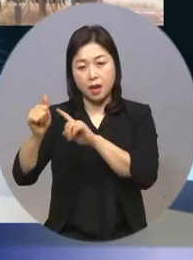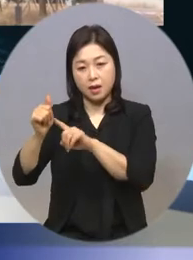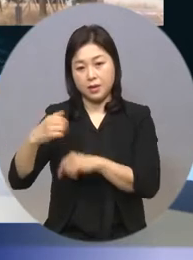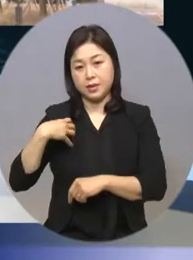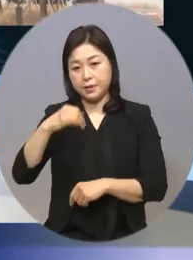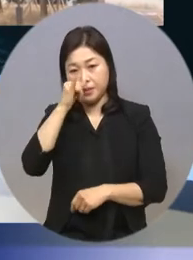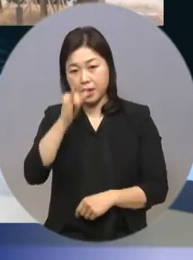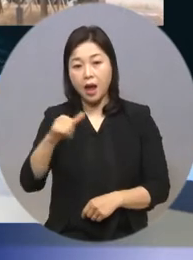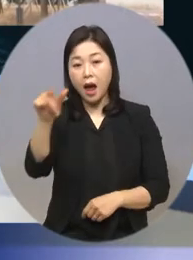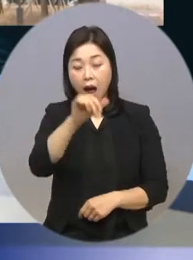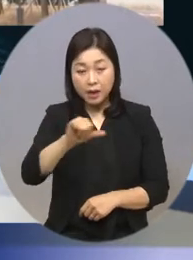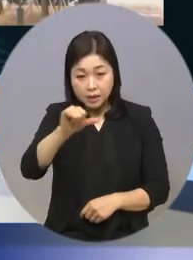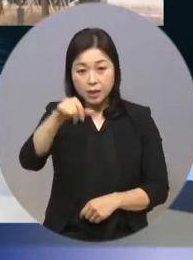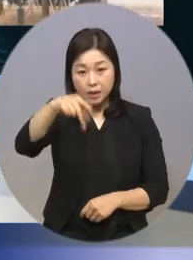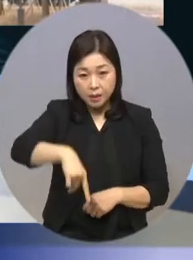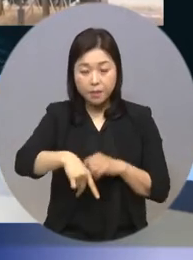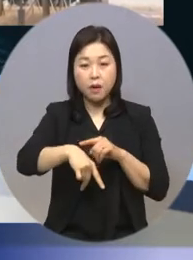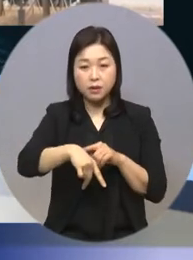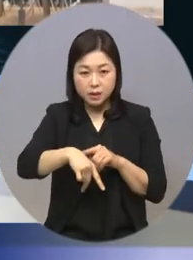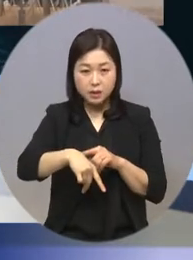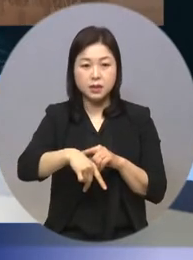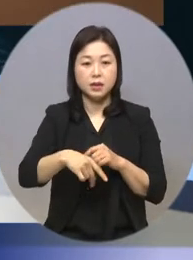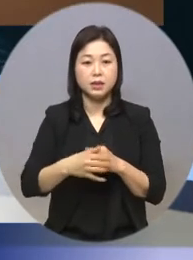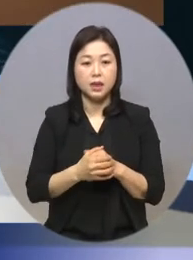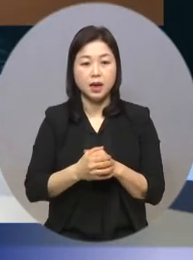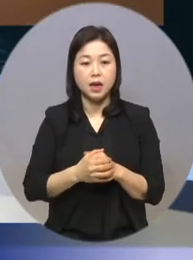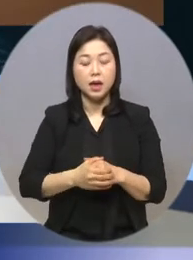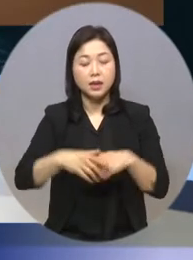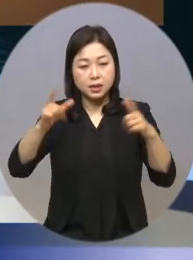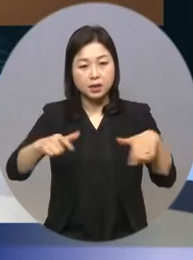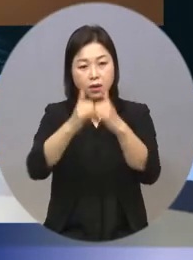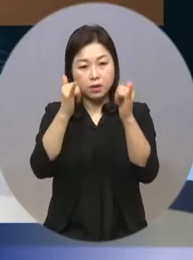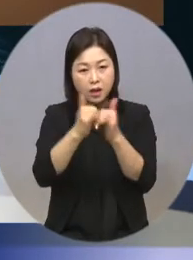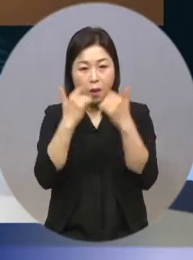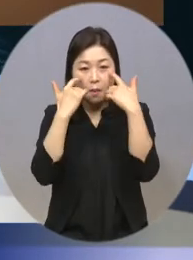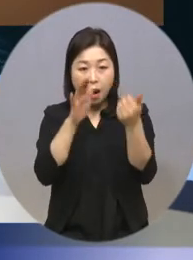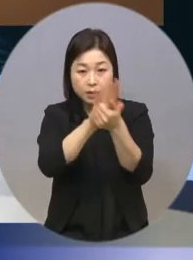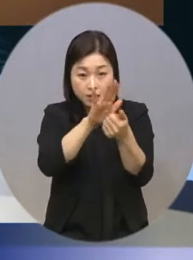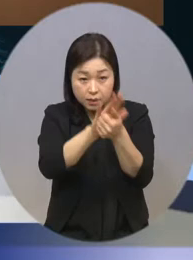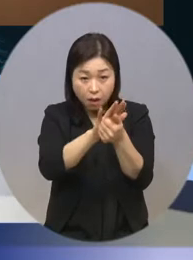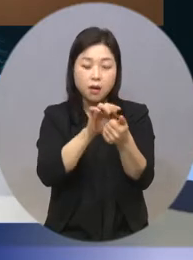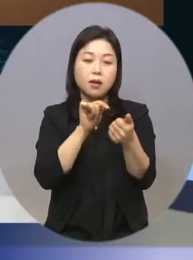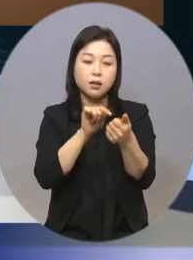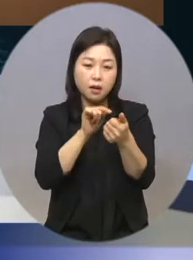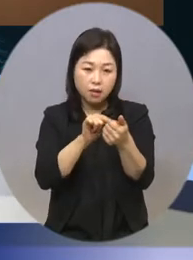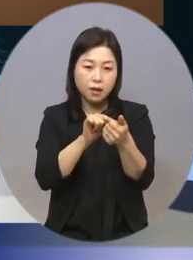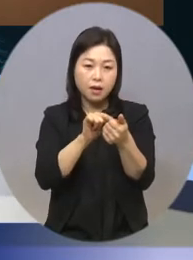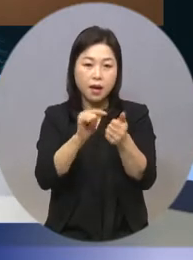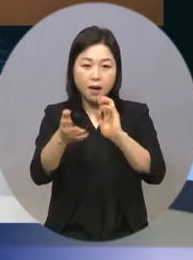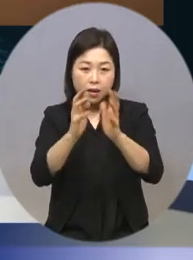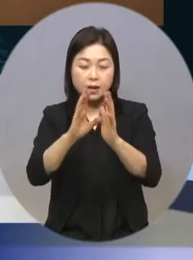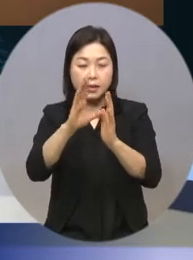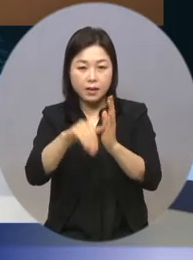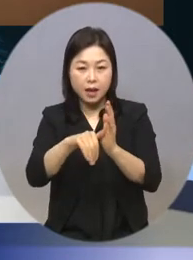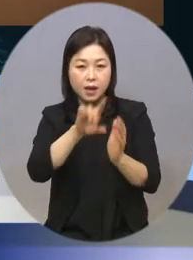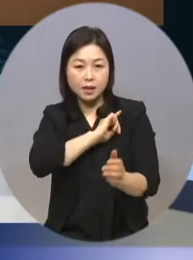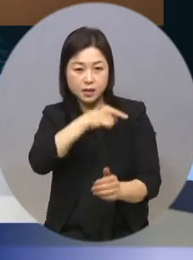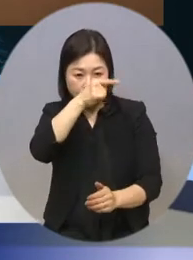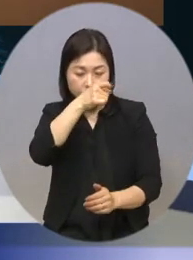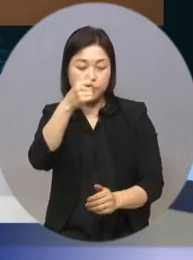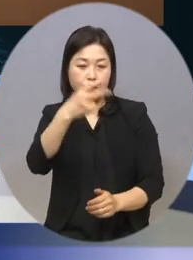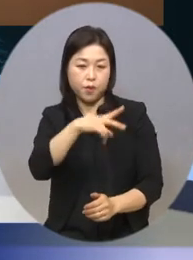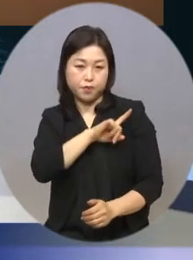아시아태평양지역사회보장포럼에서 최우수상과 우수상을 수상했습니다. 자세한 소식